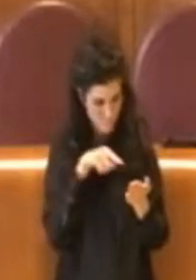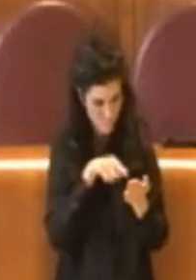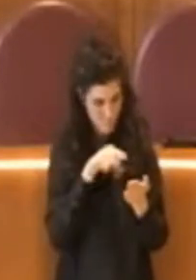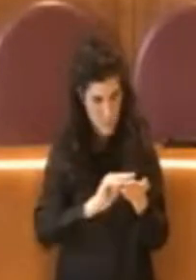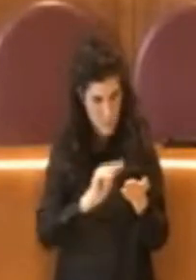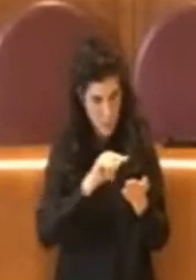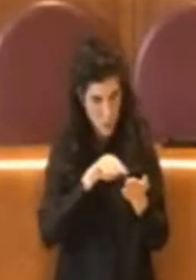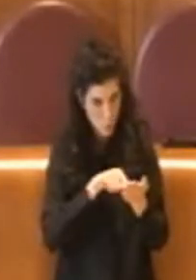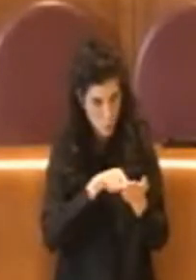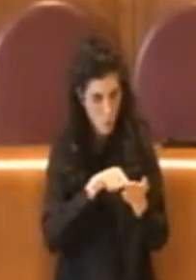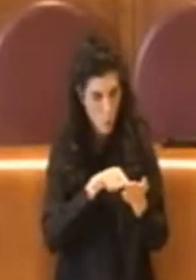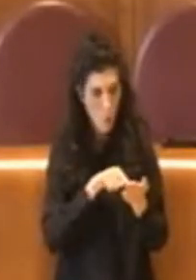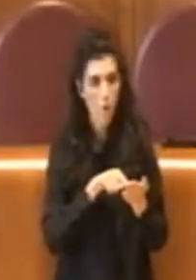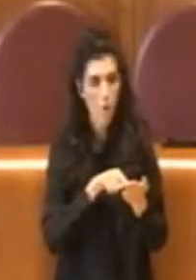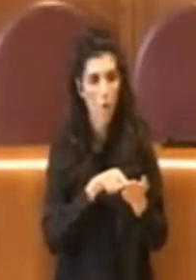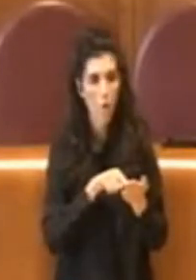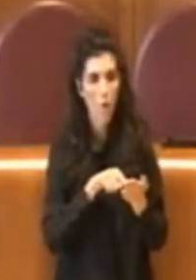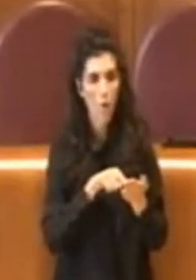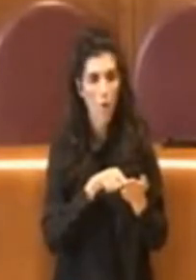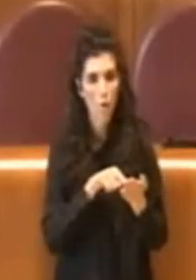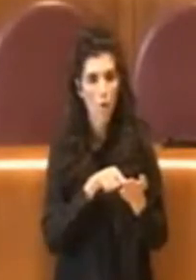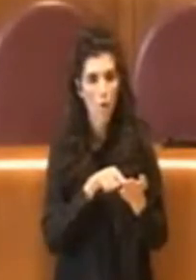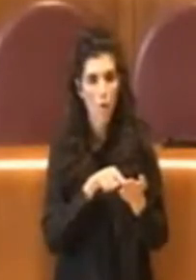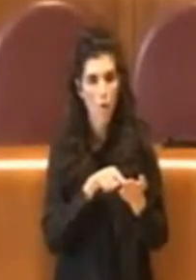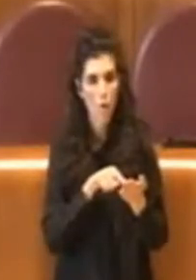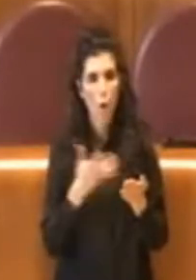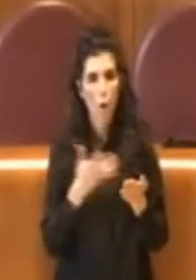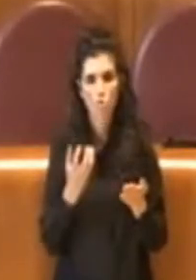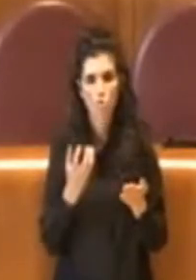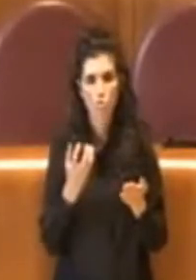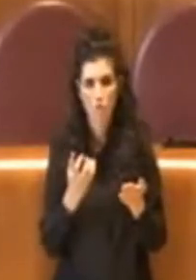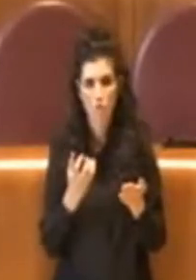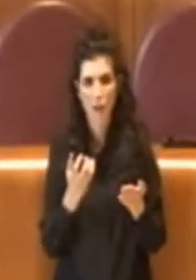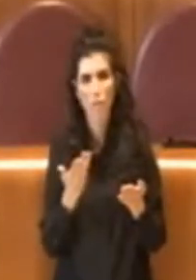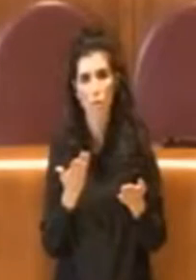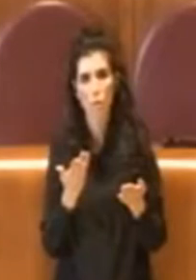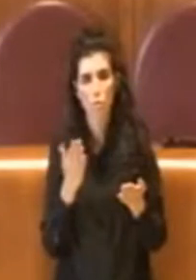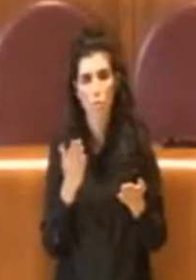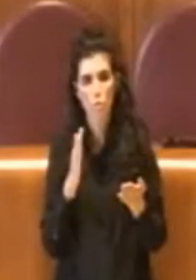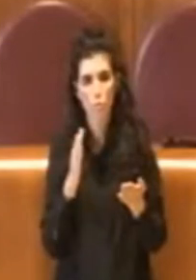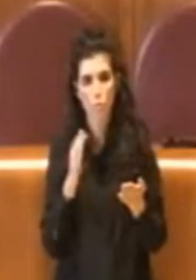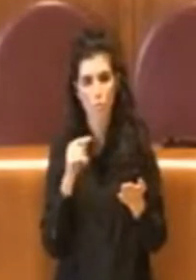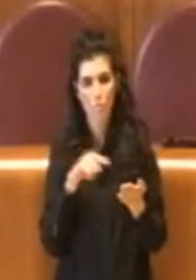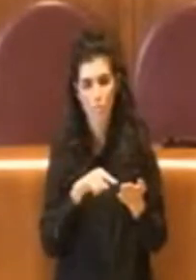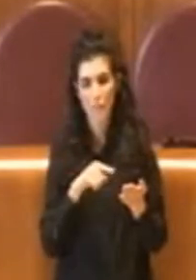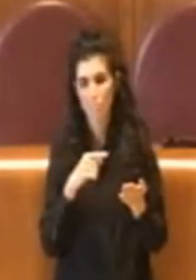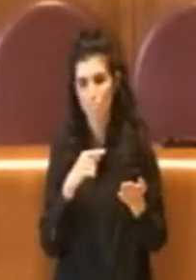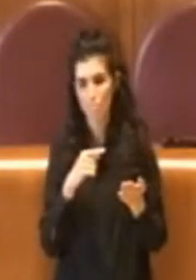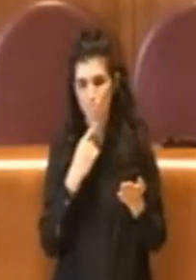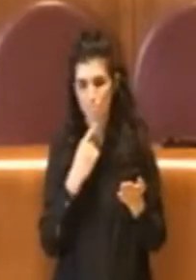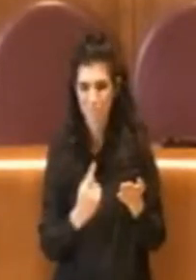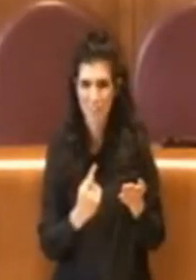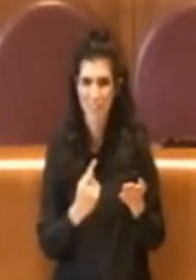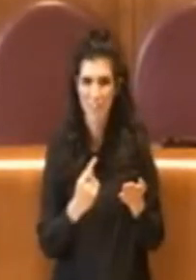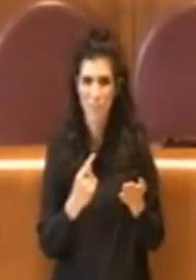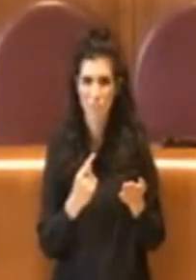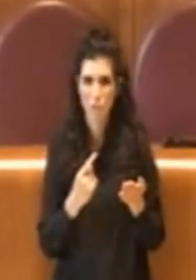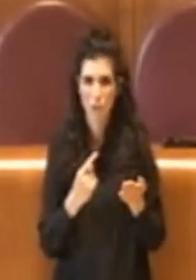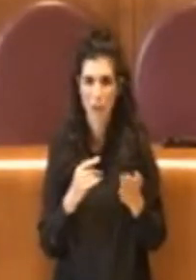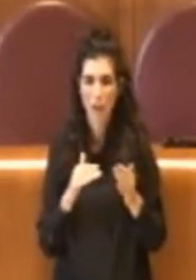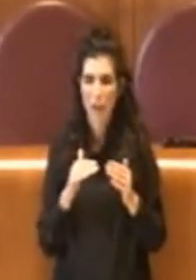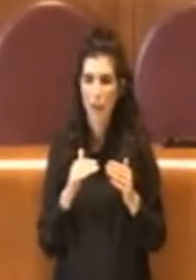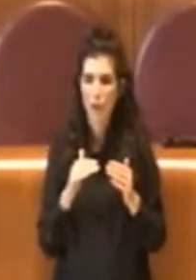una modalità, un concetto, una prerogativa che risponde a livello